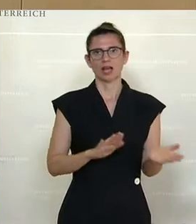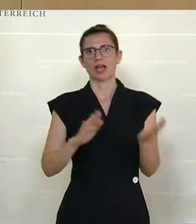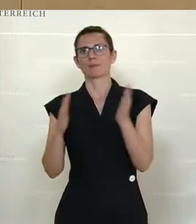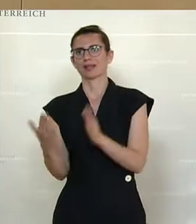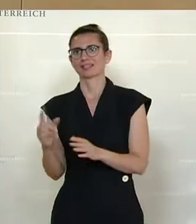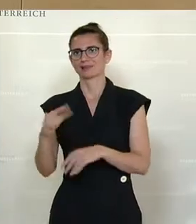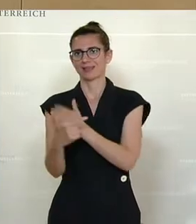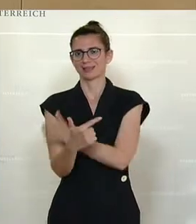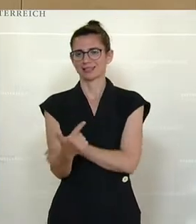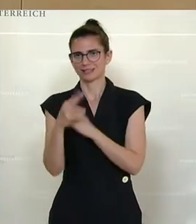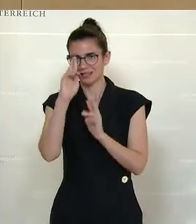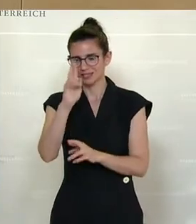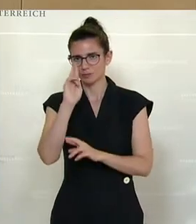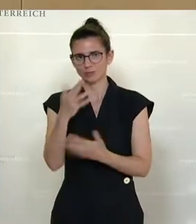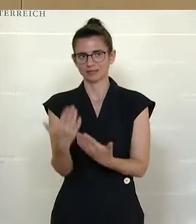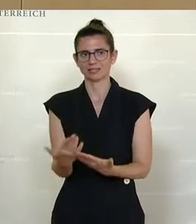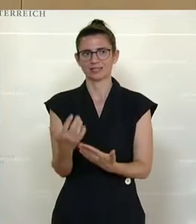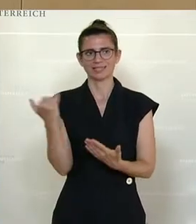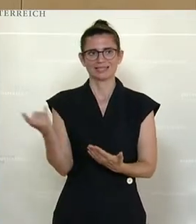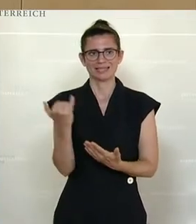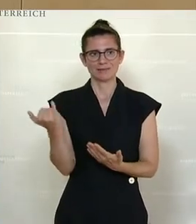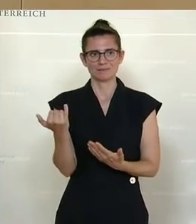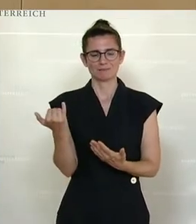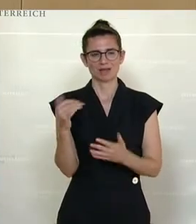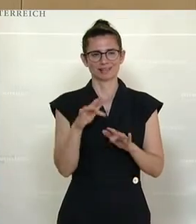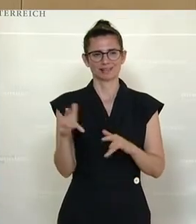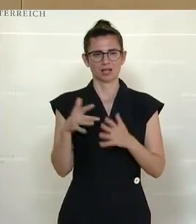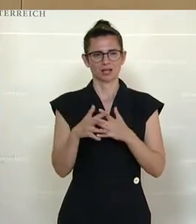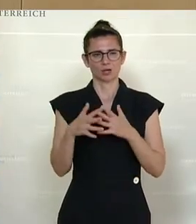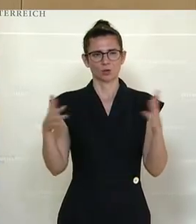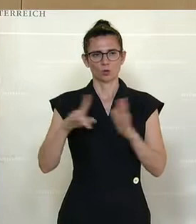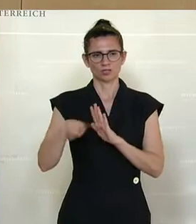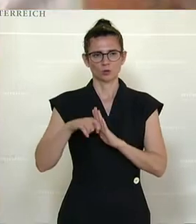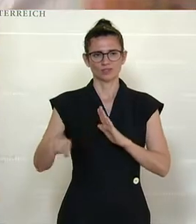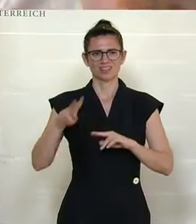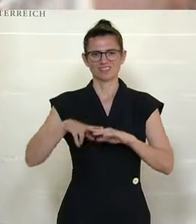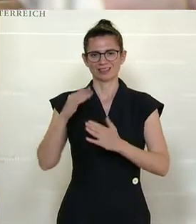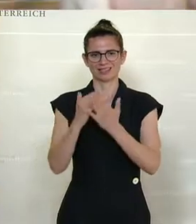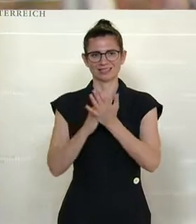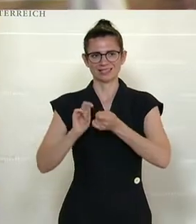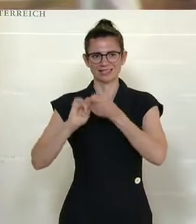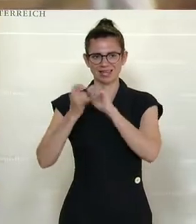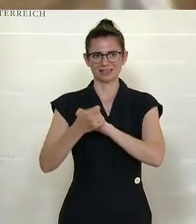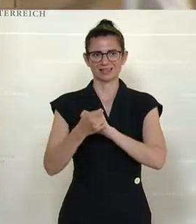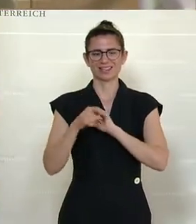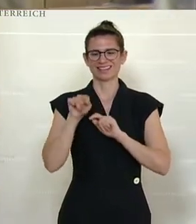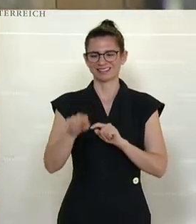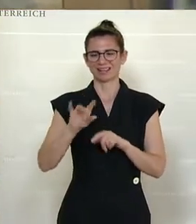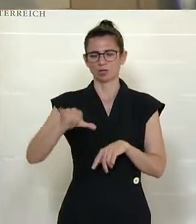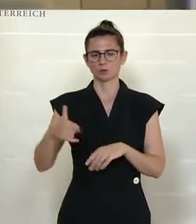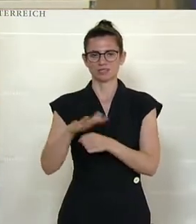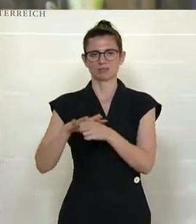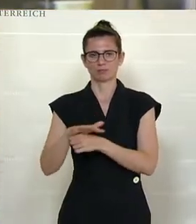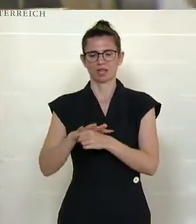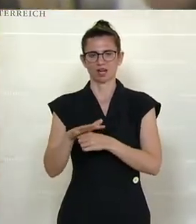der Respekt davor, dass es ja immer eine Riesenkonsequenz hat, wenn wir Gesetze ändern, gerade im justiziellen Bereich,